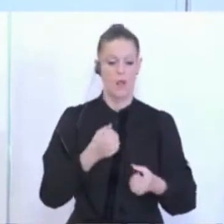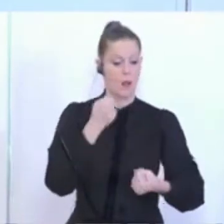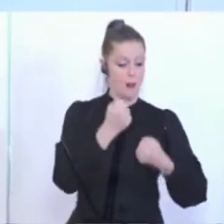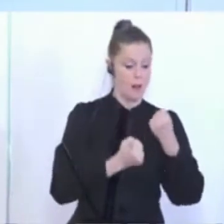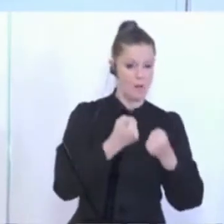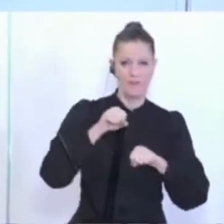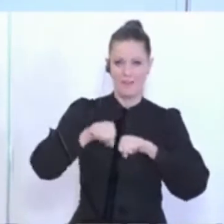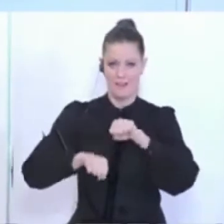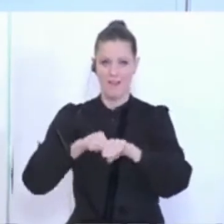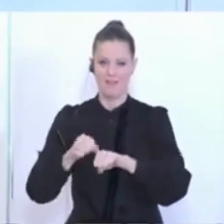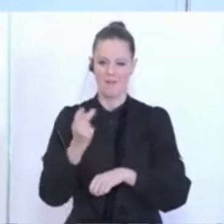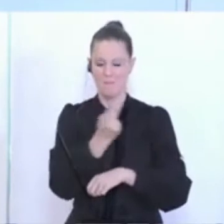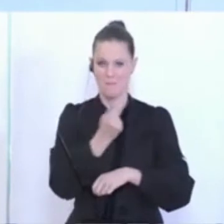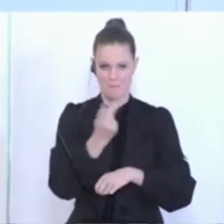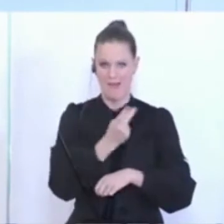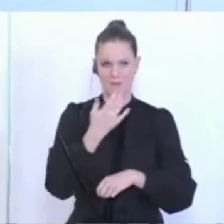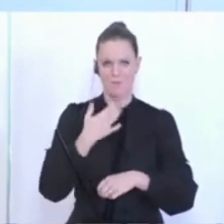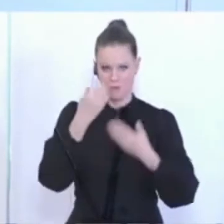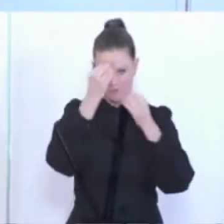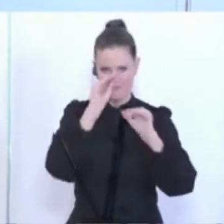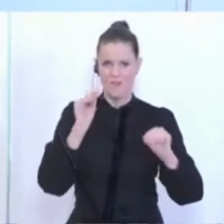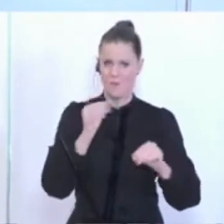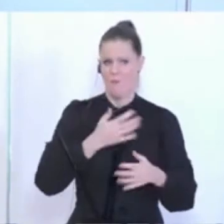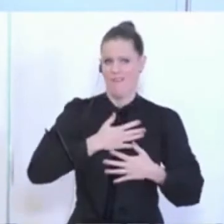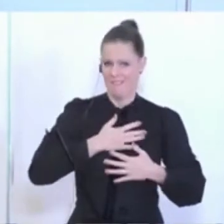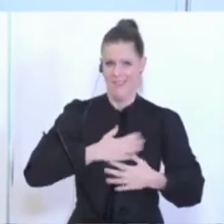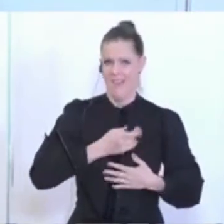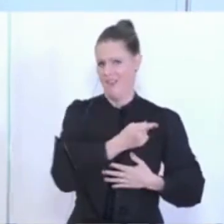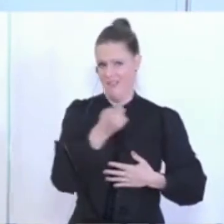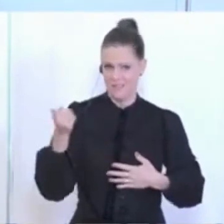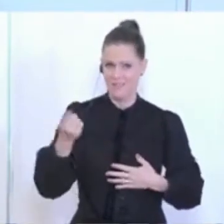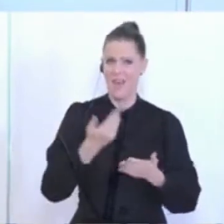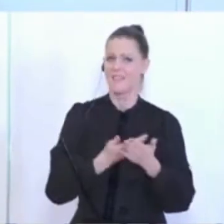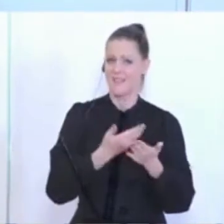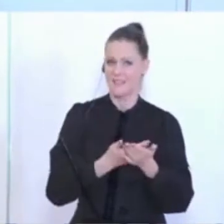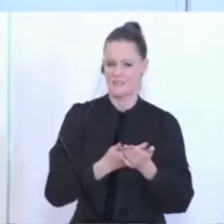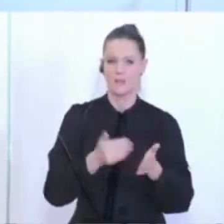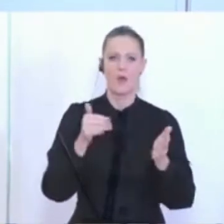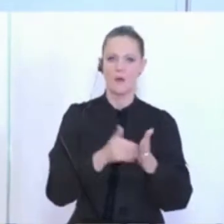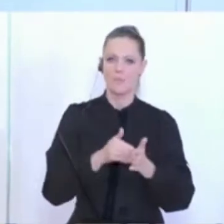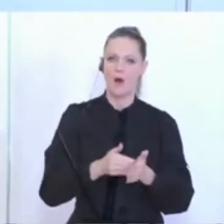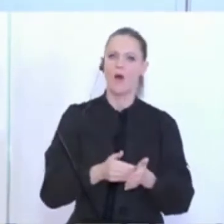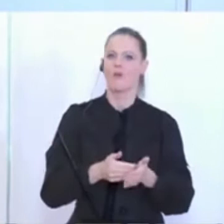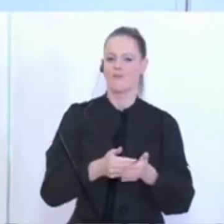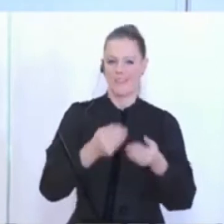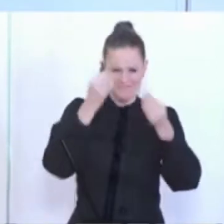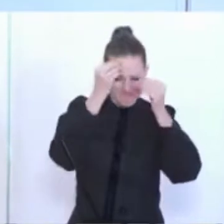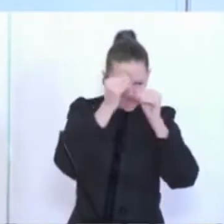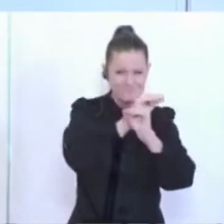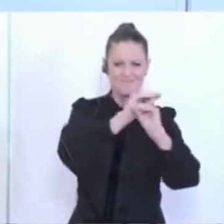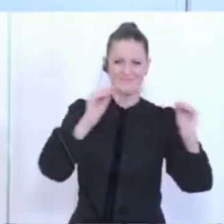deshalb erwähnen, weil sich es ja so großer Beliebtheit erfreut und wir hier entsprechend appellieren wollen,